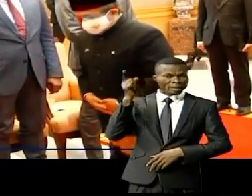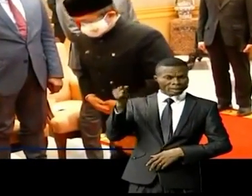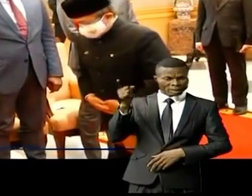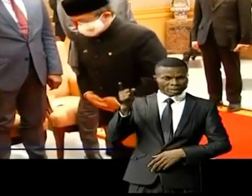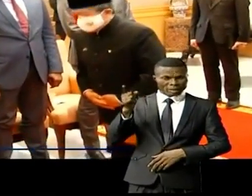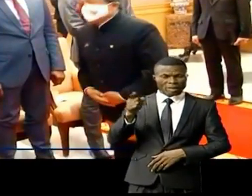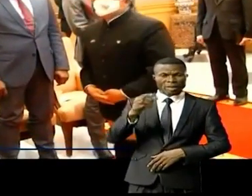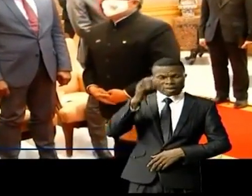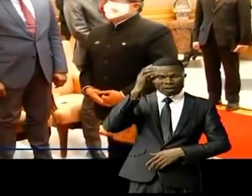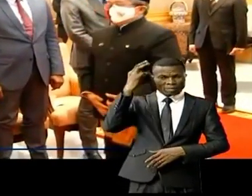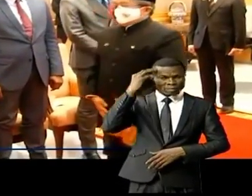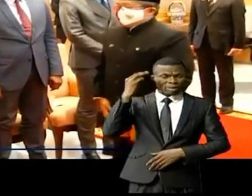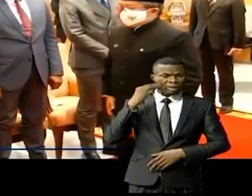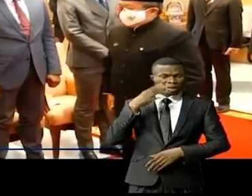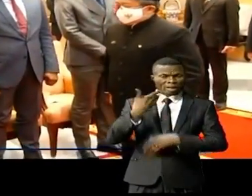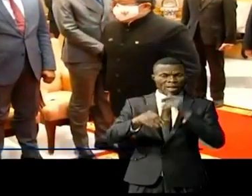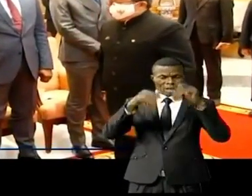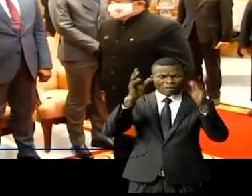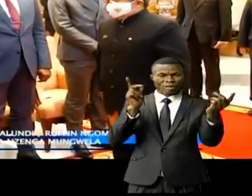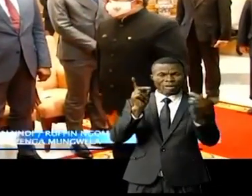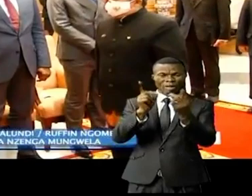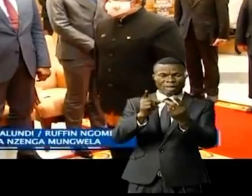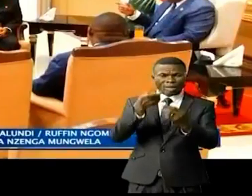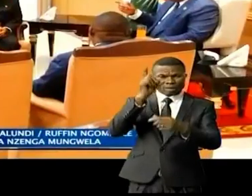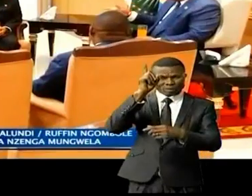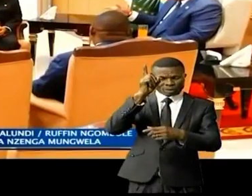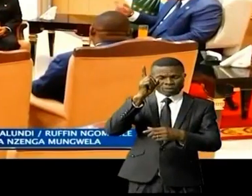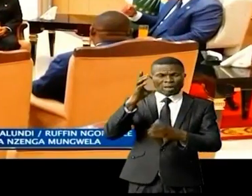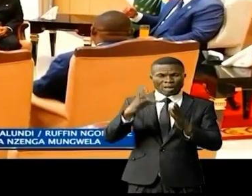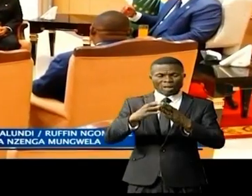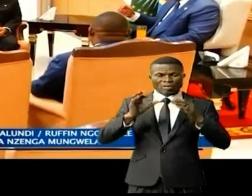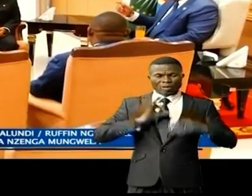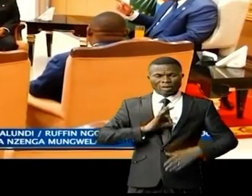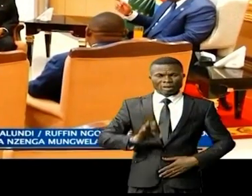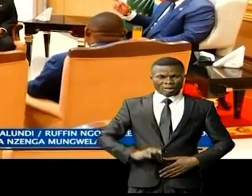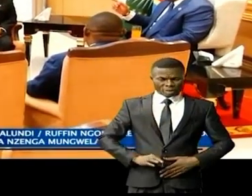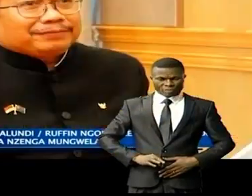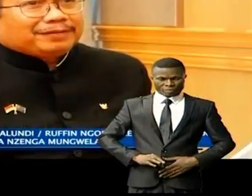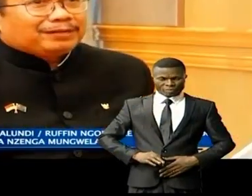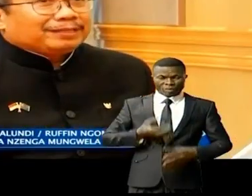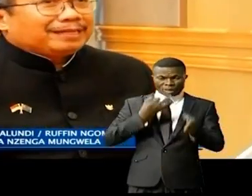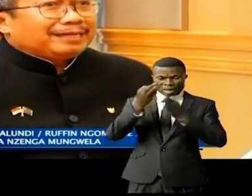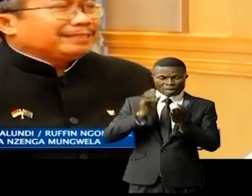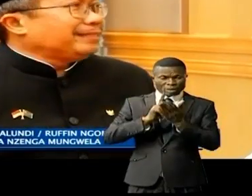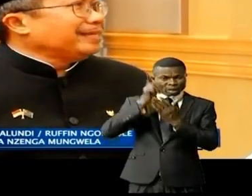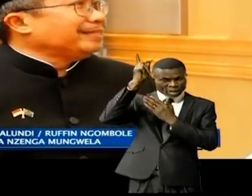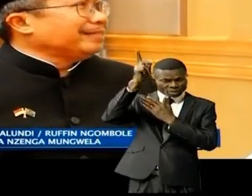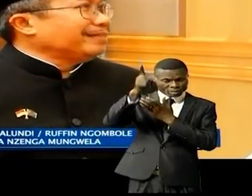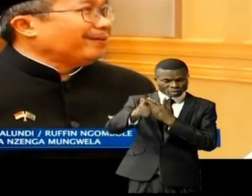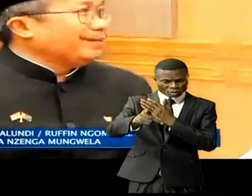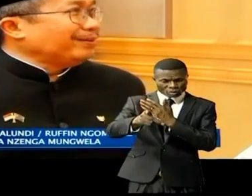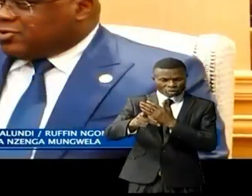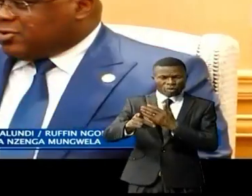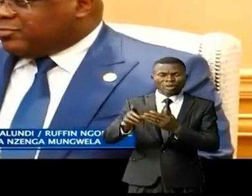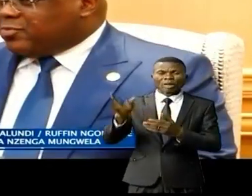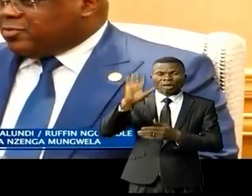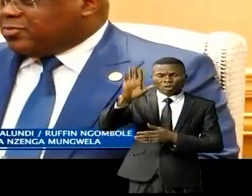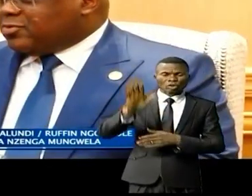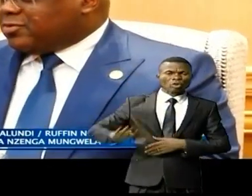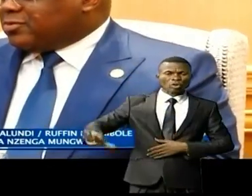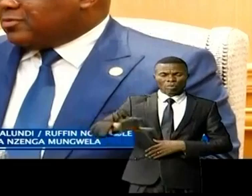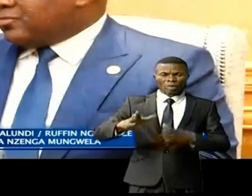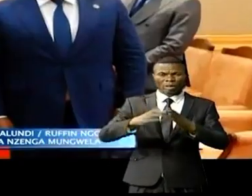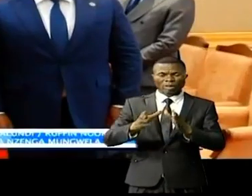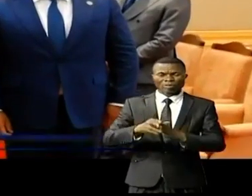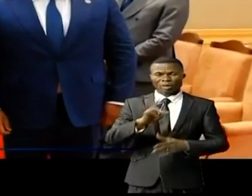ministre des Affaires étrangères, son premier contact avec le chef de l'État lui a permis de fixer l'horizon de la coopération entre l'Indonésie et la